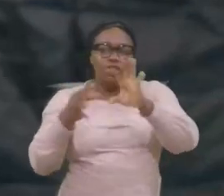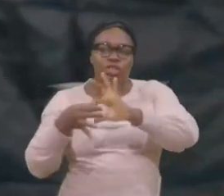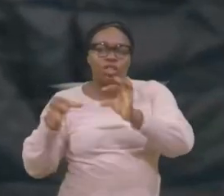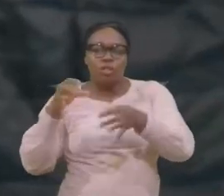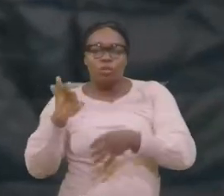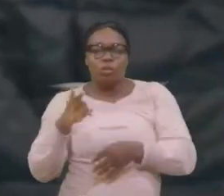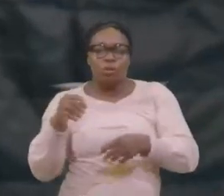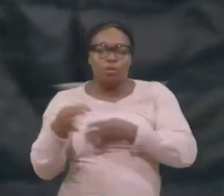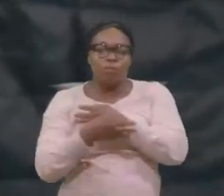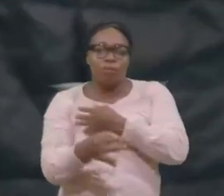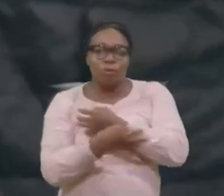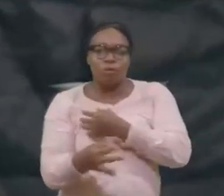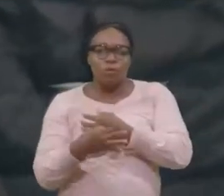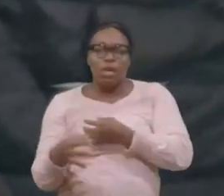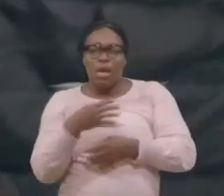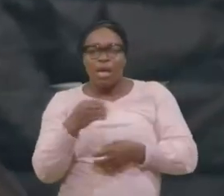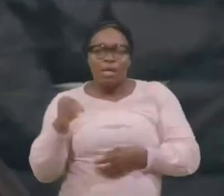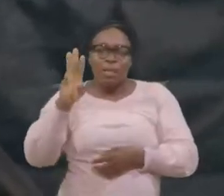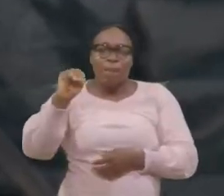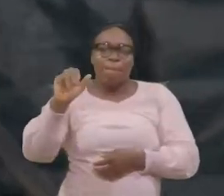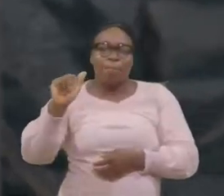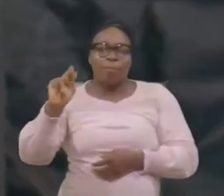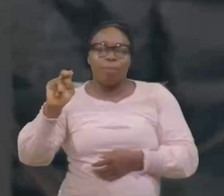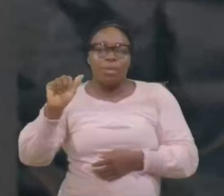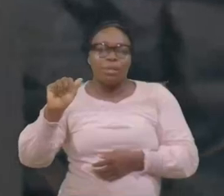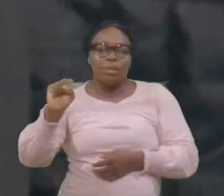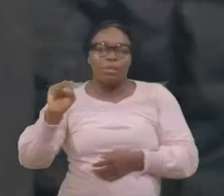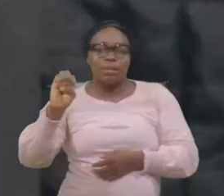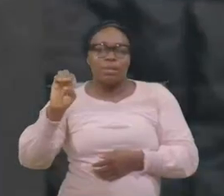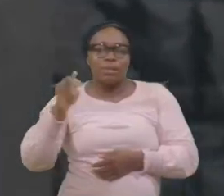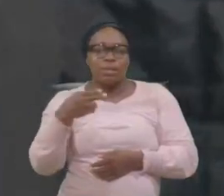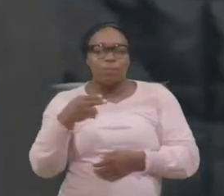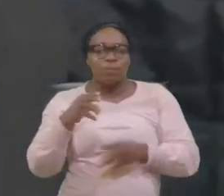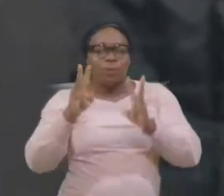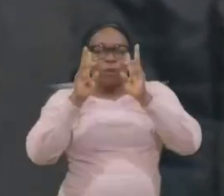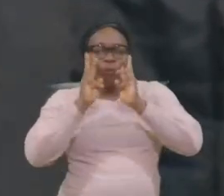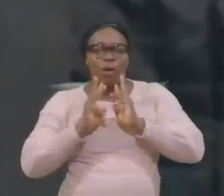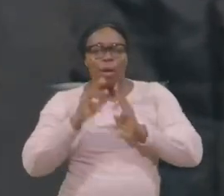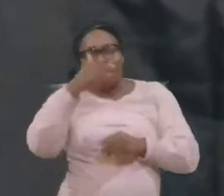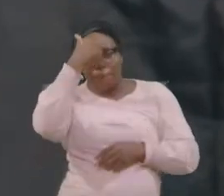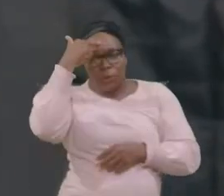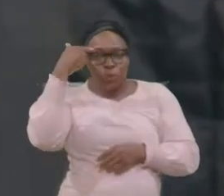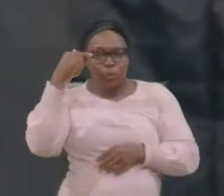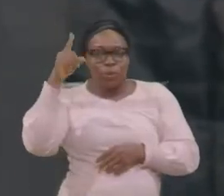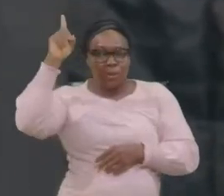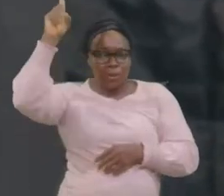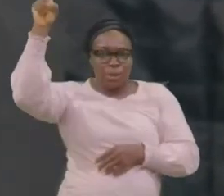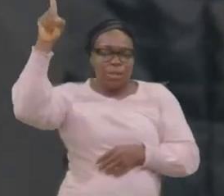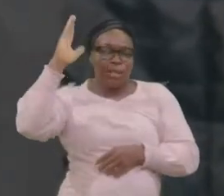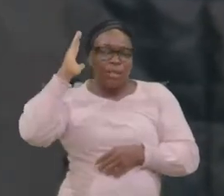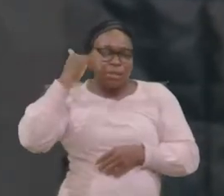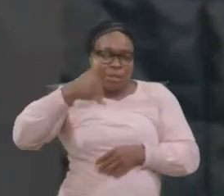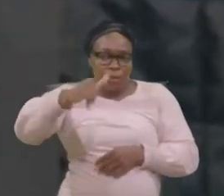Et Manassé a crié, Parce que, Je me souviens, Toujours de lui, C'est,